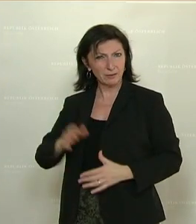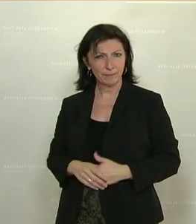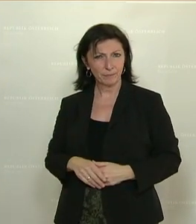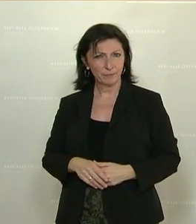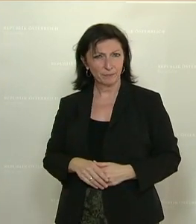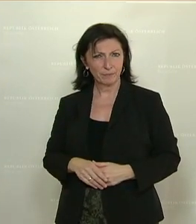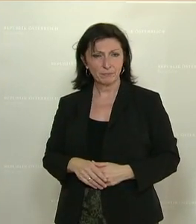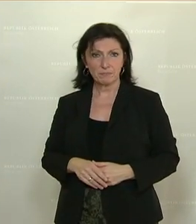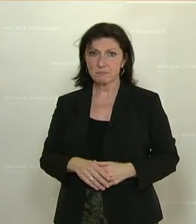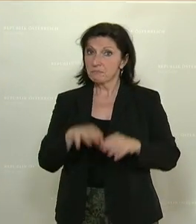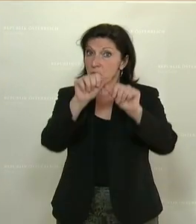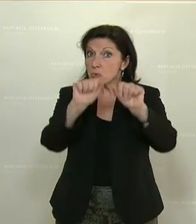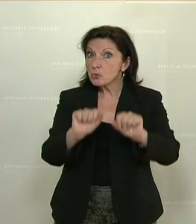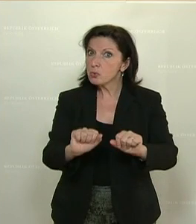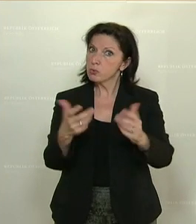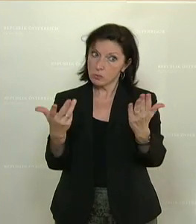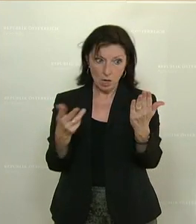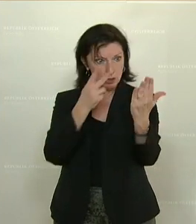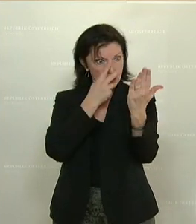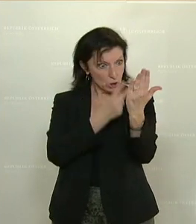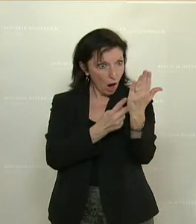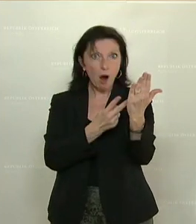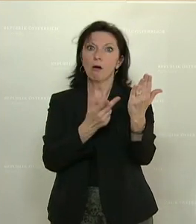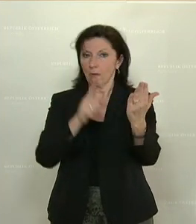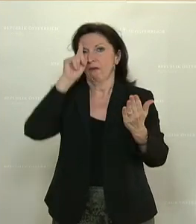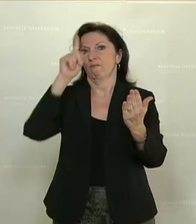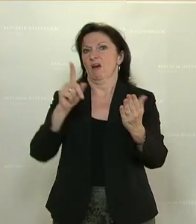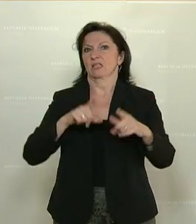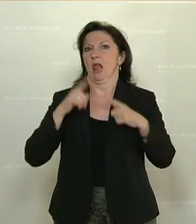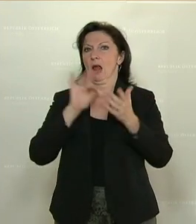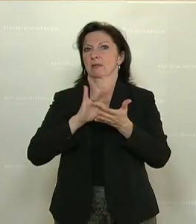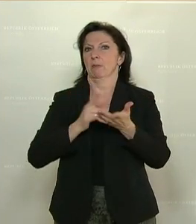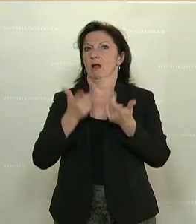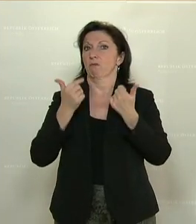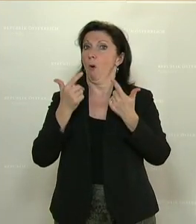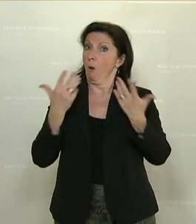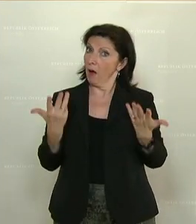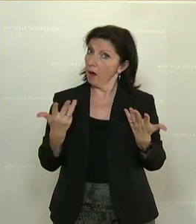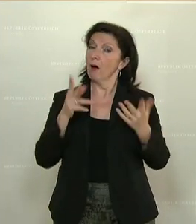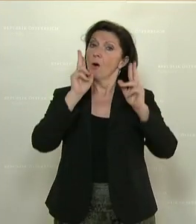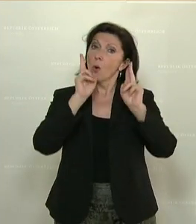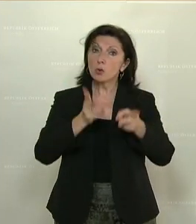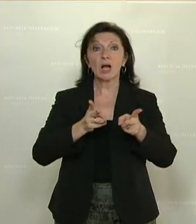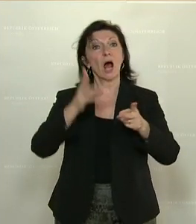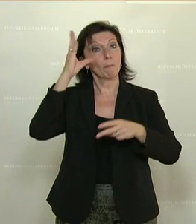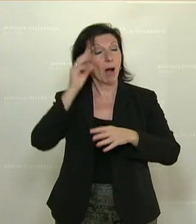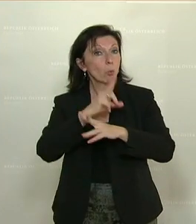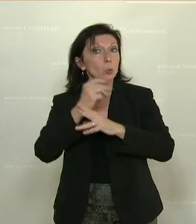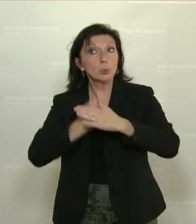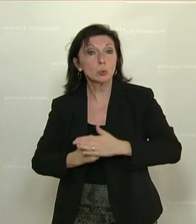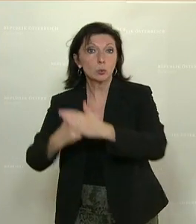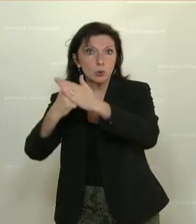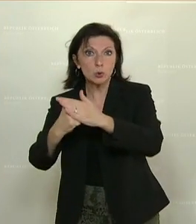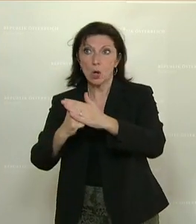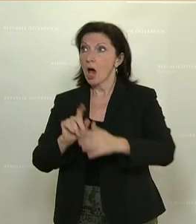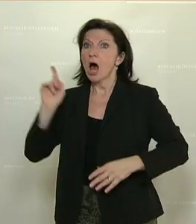So werden die Kunden genau wissen, woher ihre Lebensmittel kommen und auch gezielt unsere Bauern unterstützen. Anstatt es